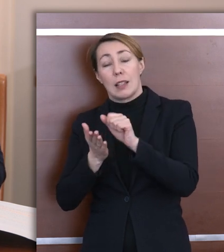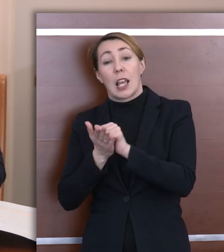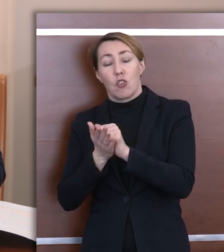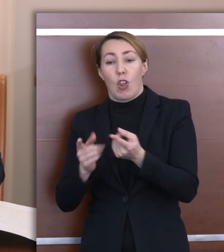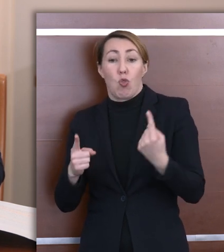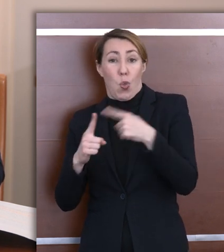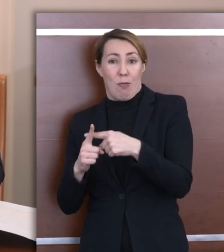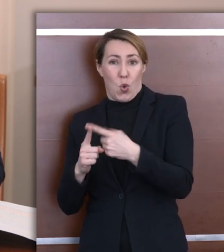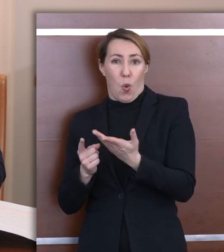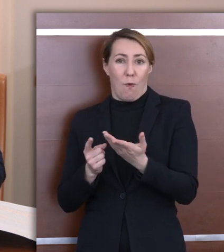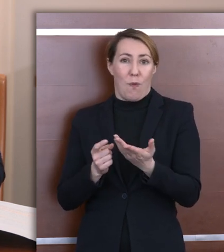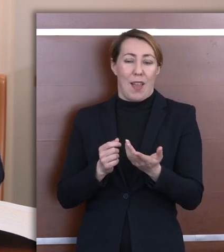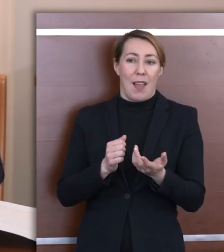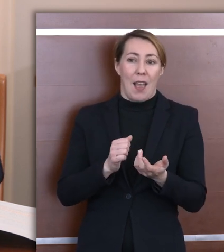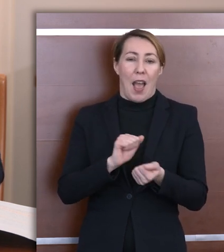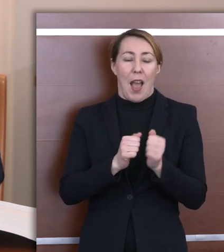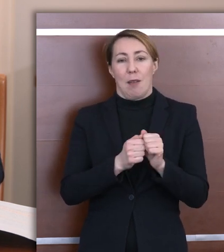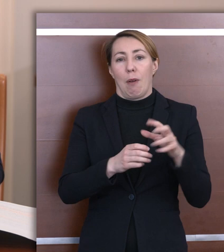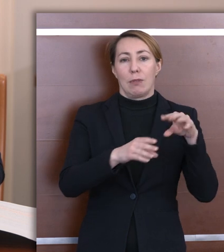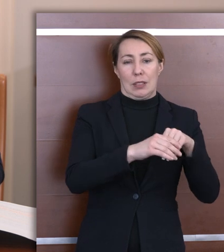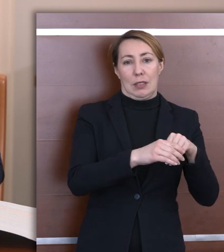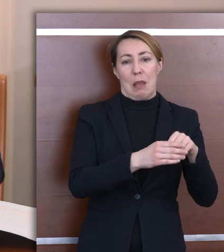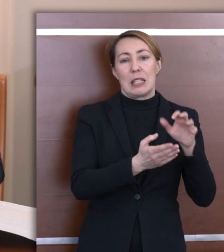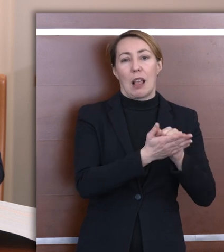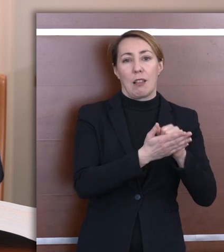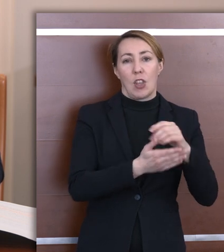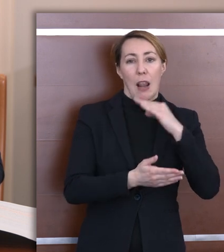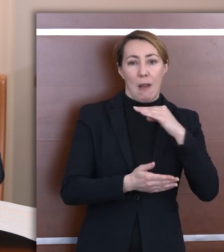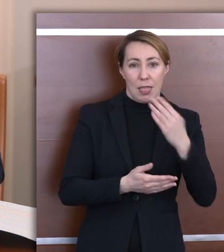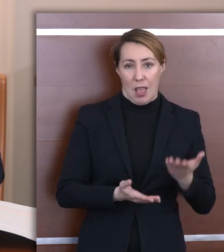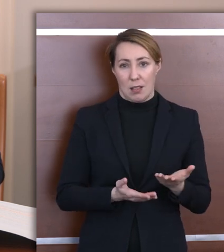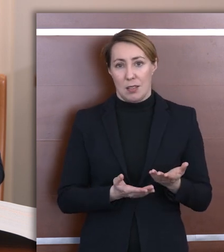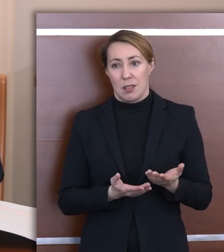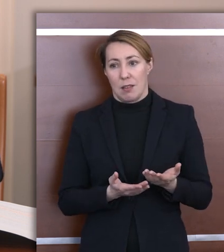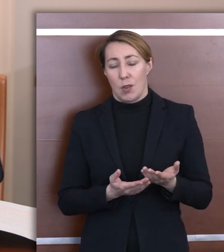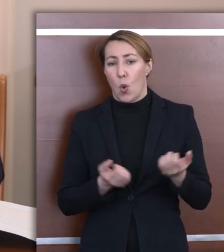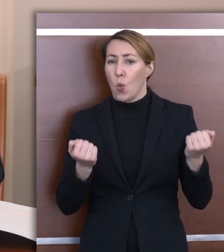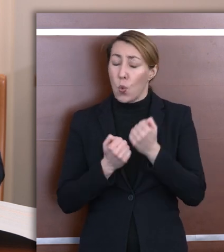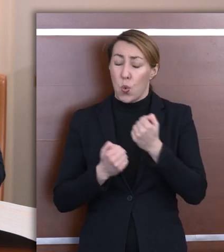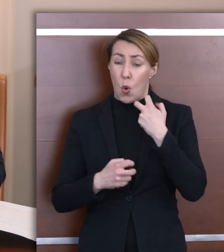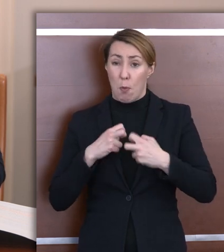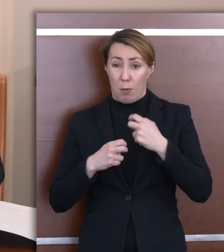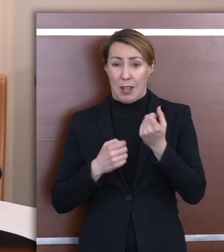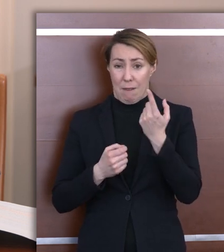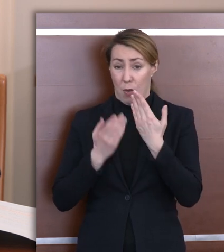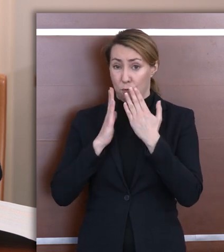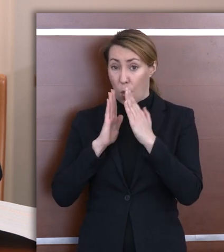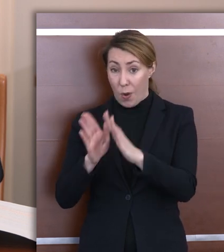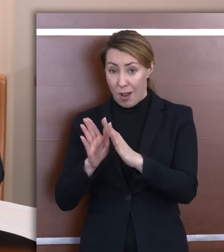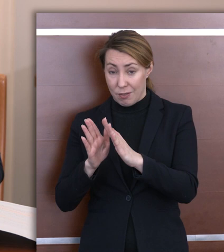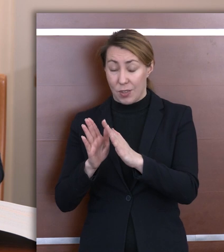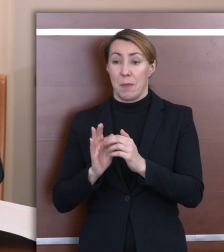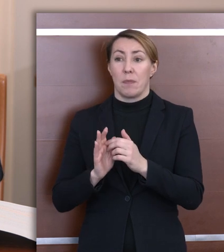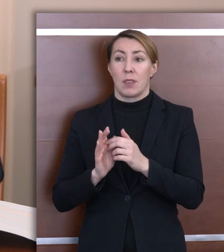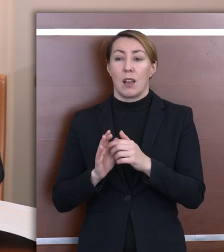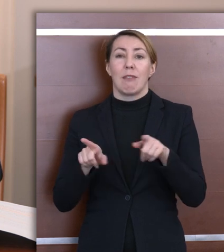w ramach zajęć rewalidacyjnych. Ogromny problem, który za chwilę też ilustrujemy przykładami, to